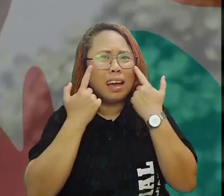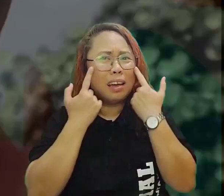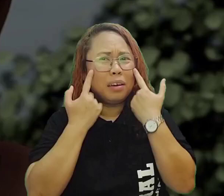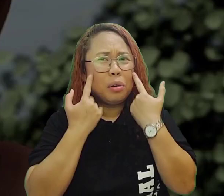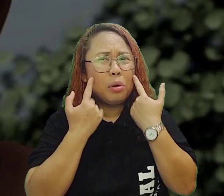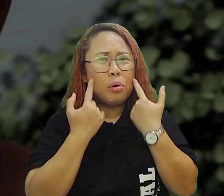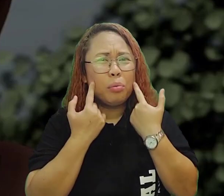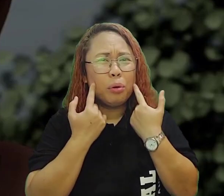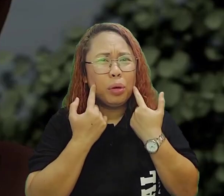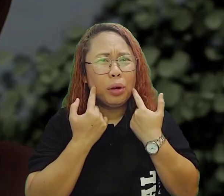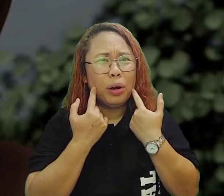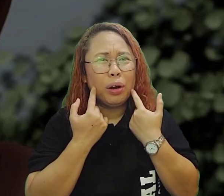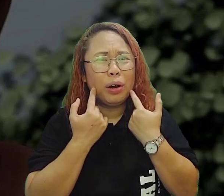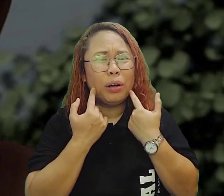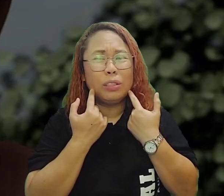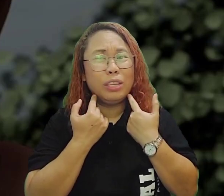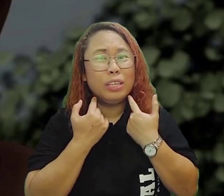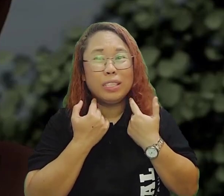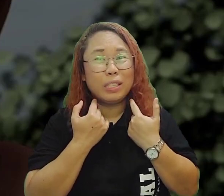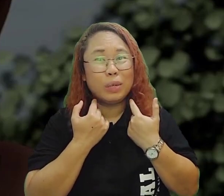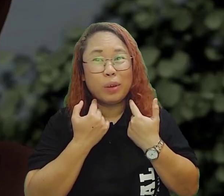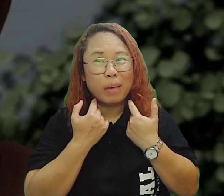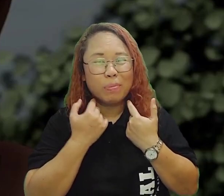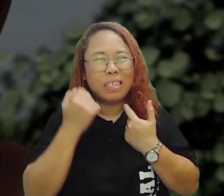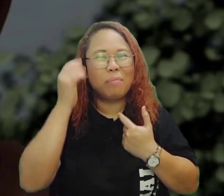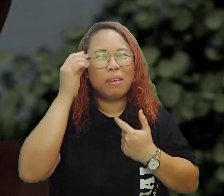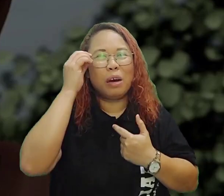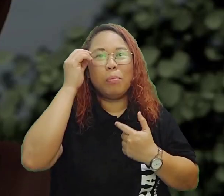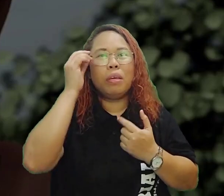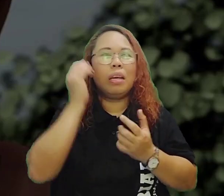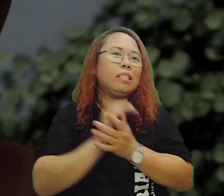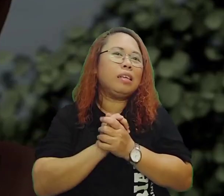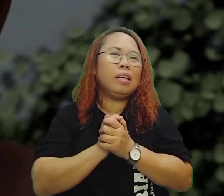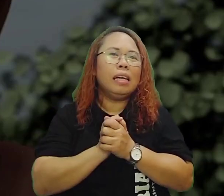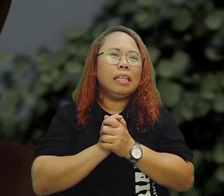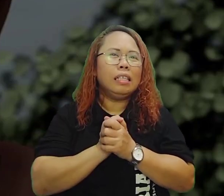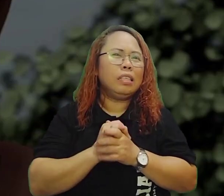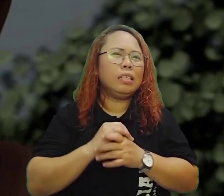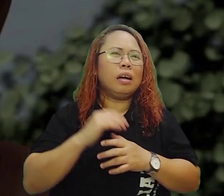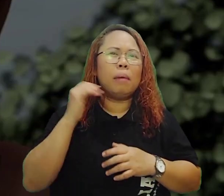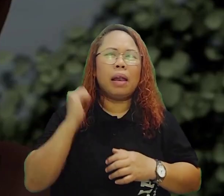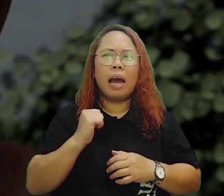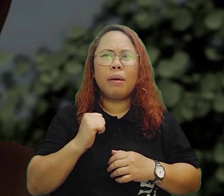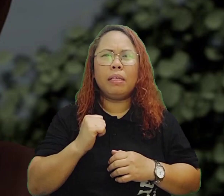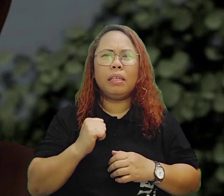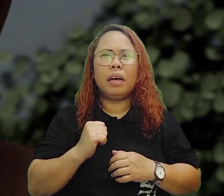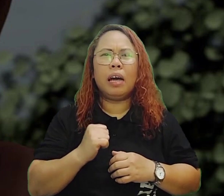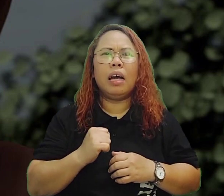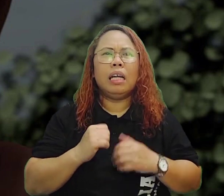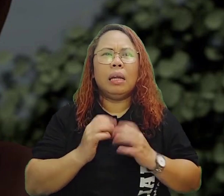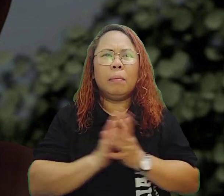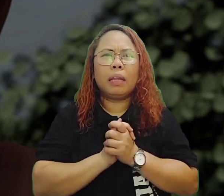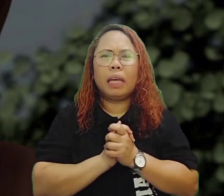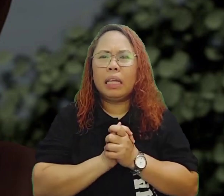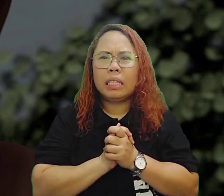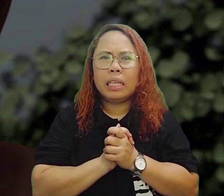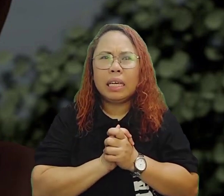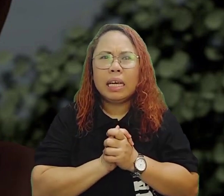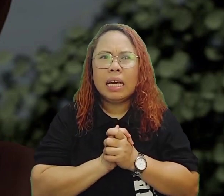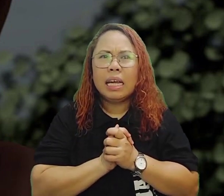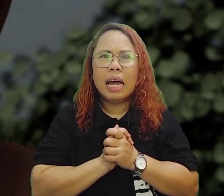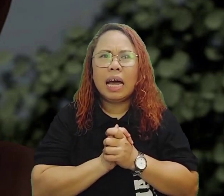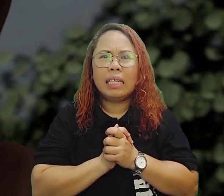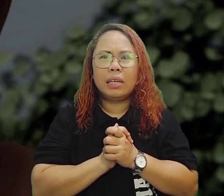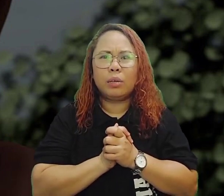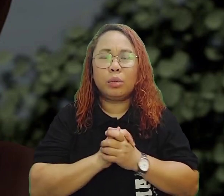si Jesus ay umiyak. Jesus, sweat. Sabi niya, umiyak si Jesus nang malaman niya na namatay na